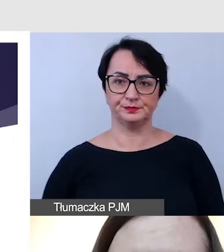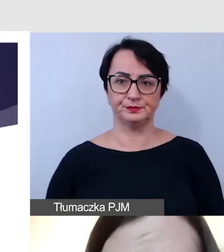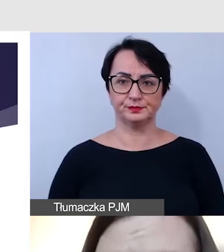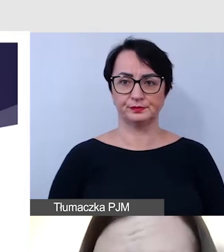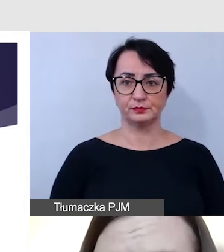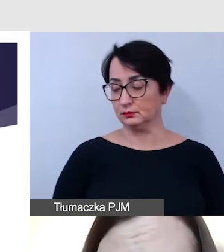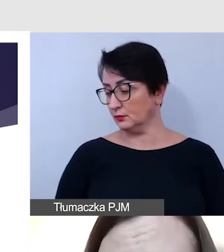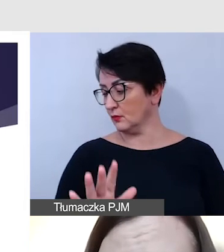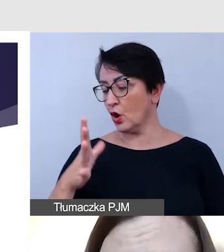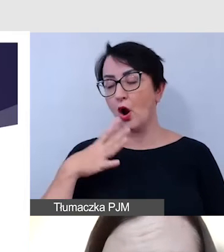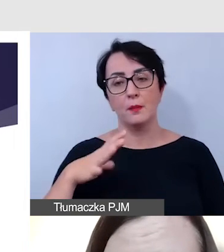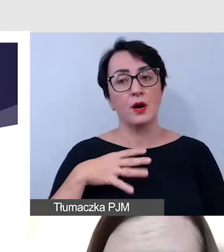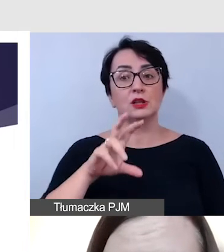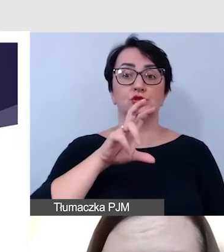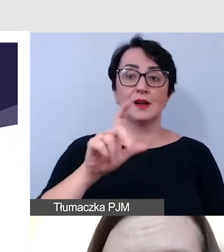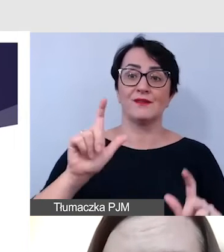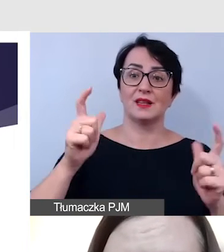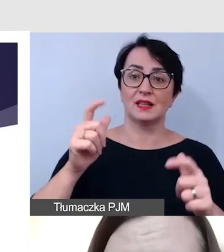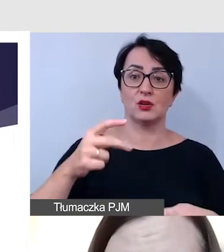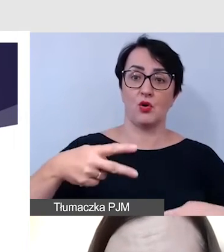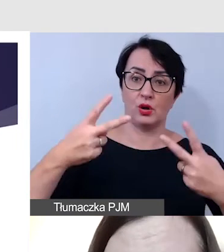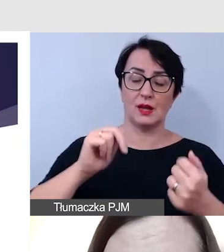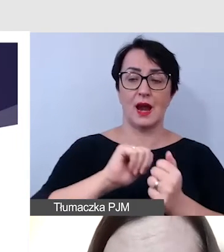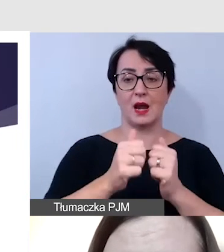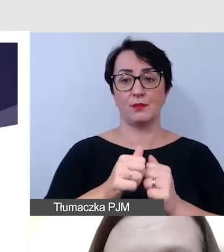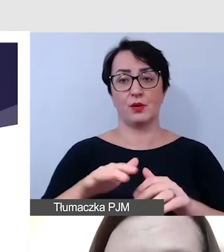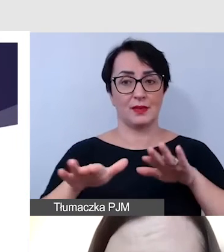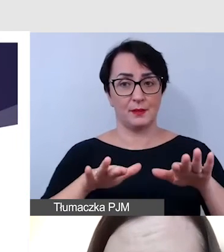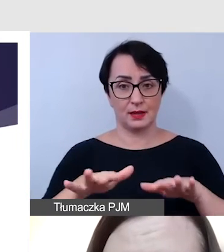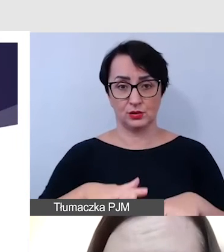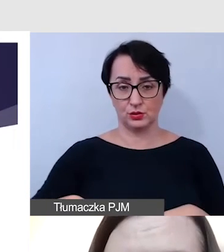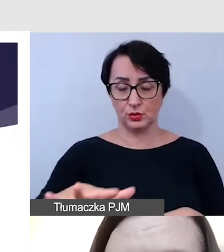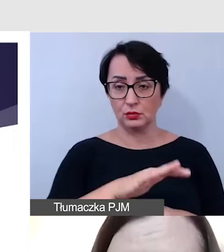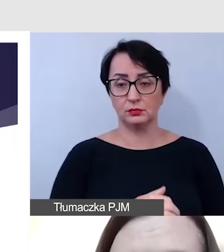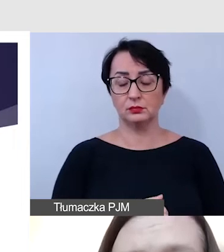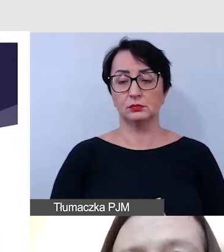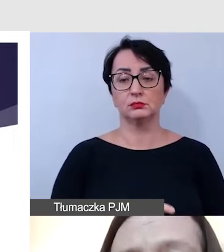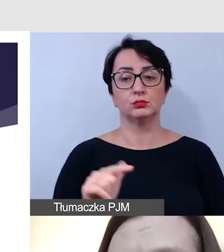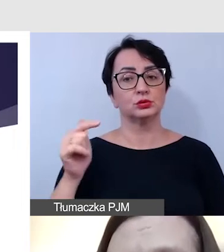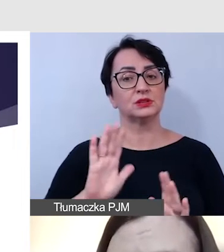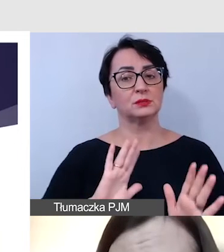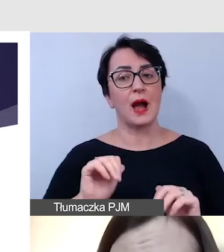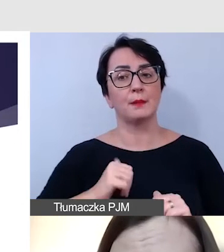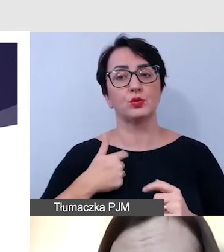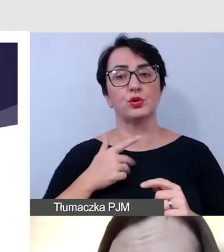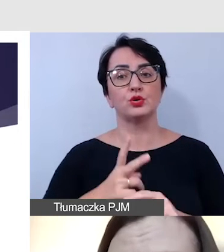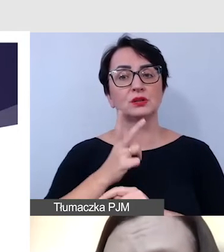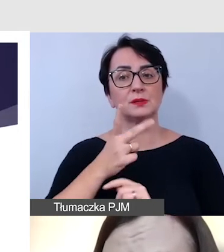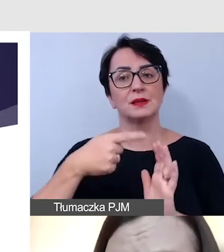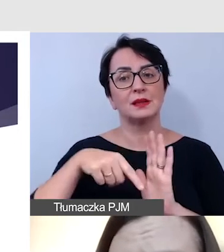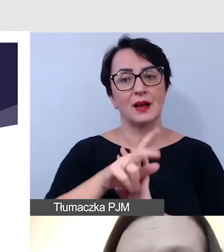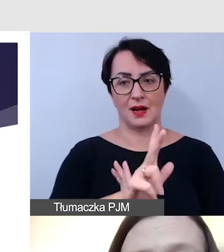Bez względu na to, czy wydarzenie jest online, czy stacjonarnie. Dbamy o to, by było dostępne dla wszystkich.